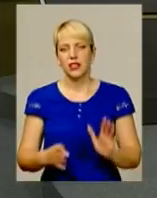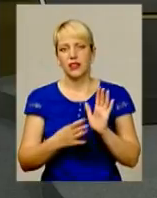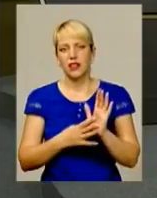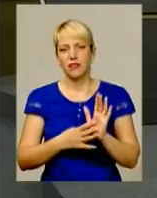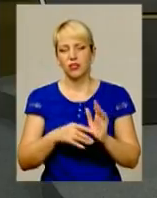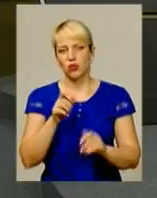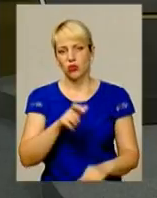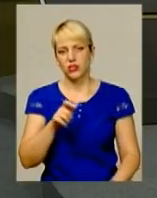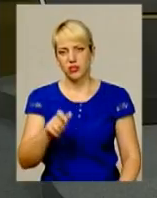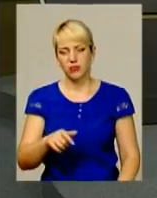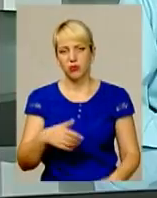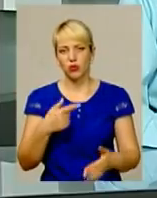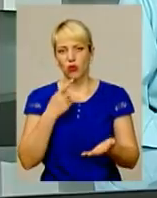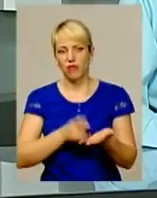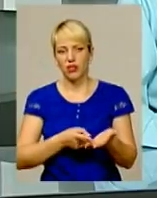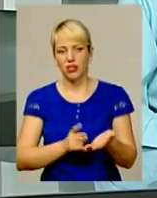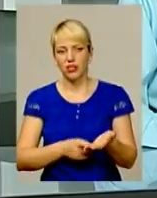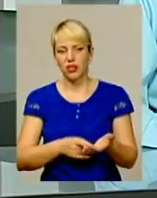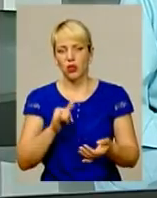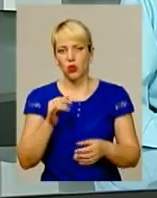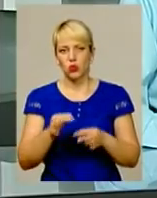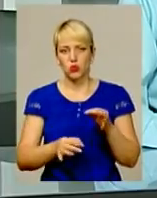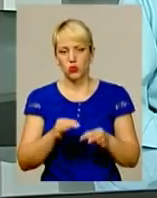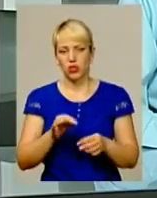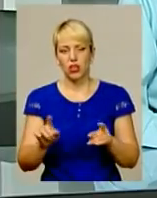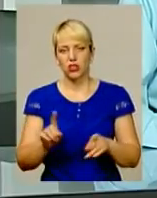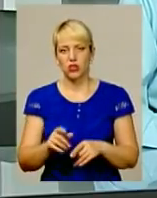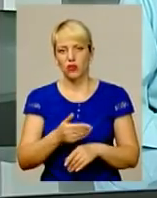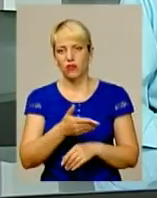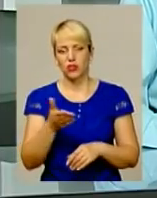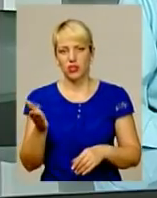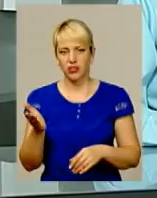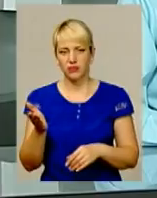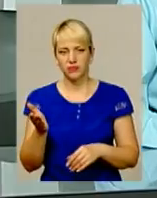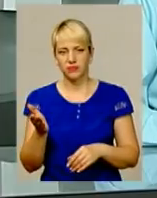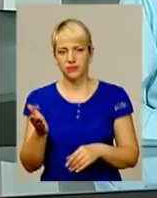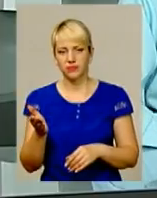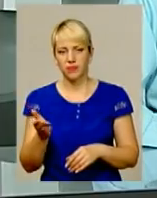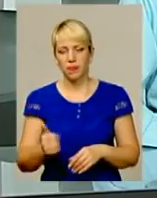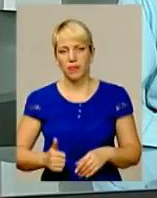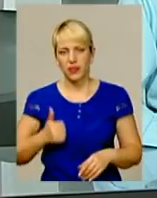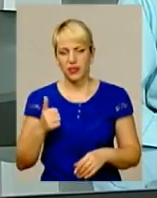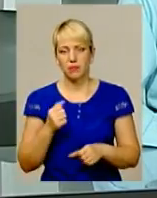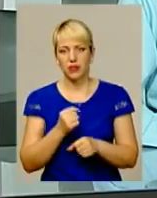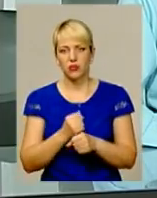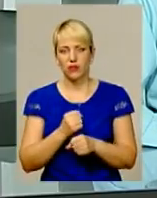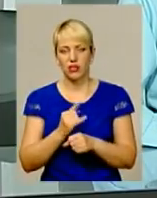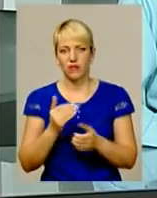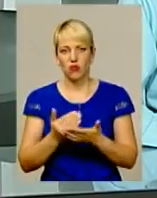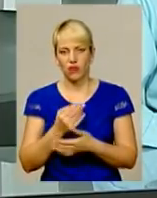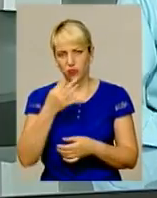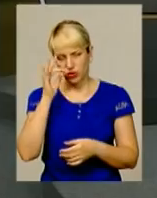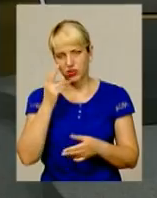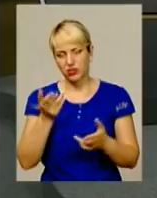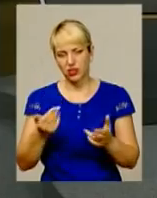осіб довели у судах те, що вони гідні працювати в новій поліції. Саме